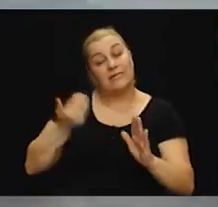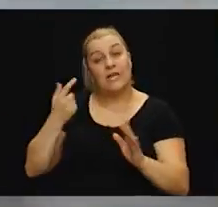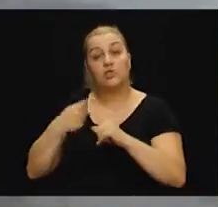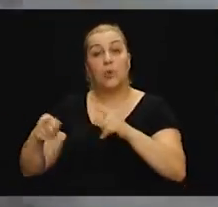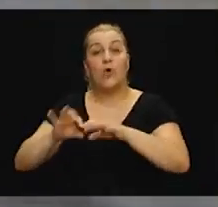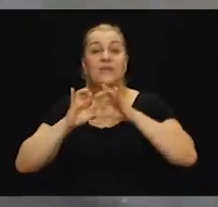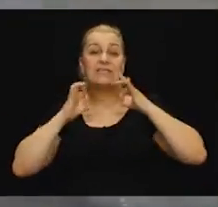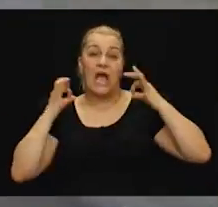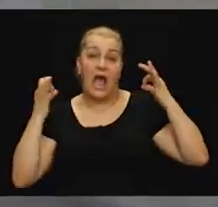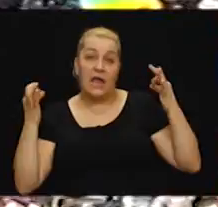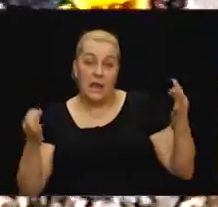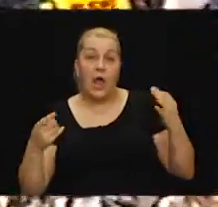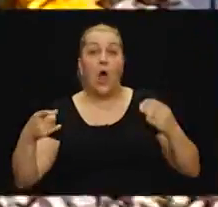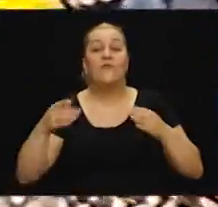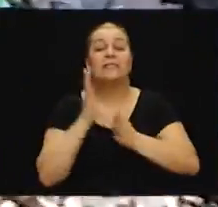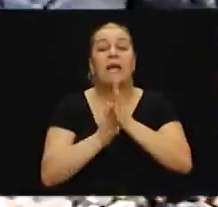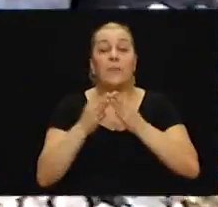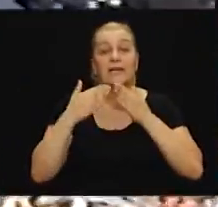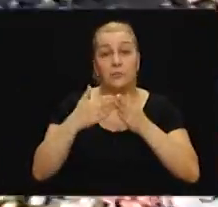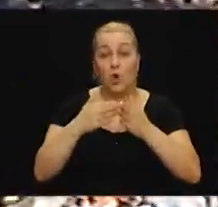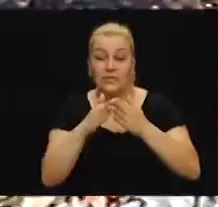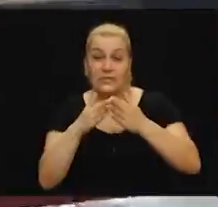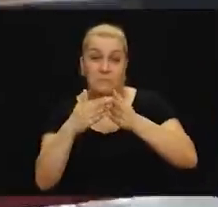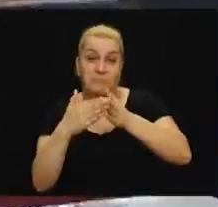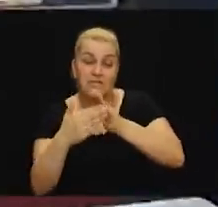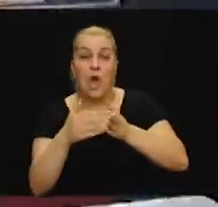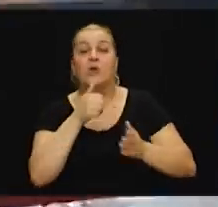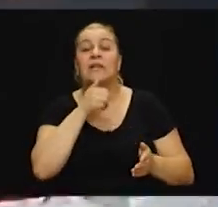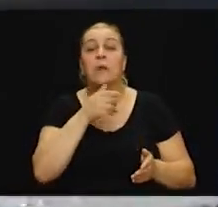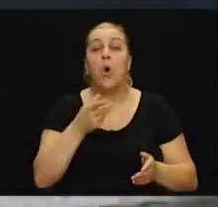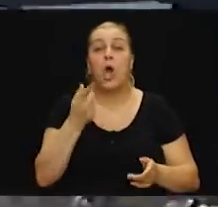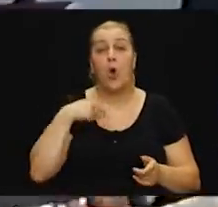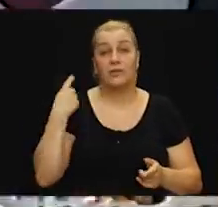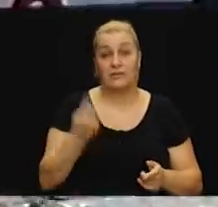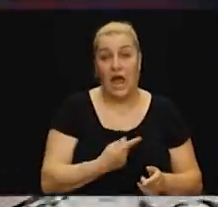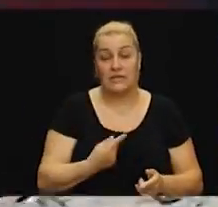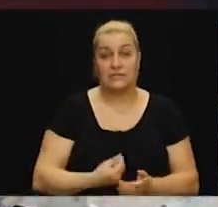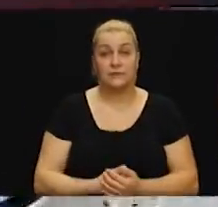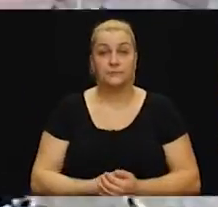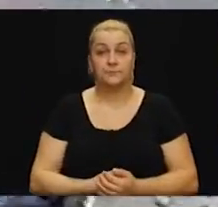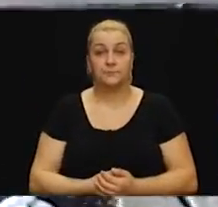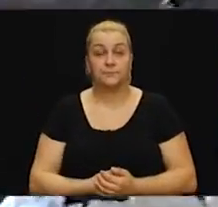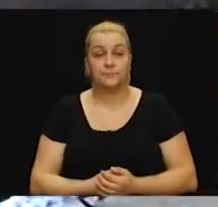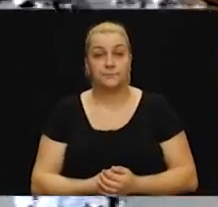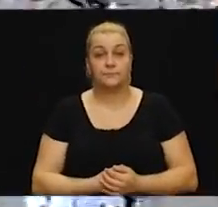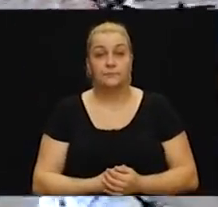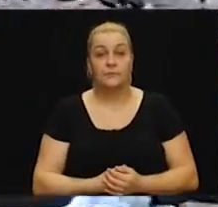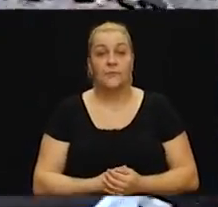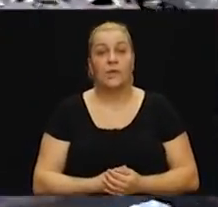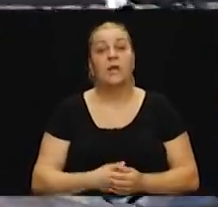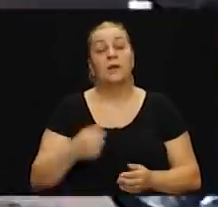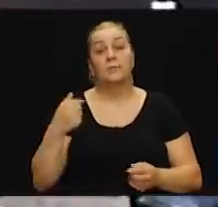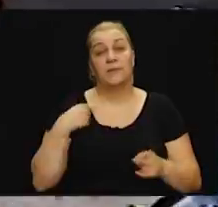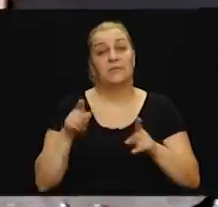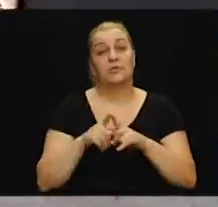zapaljeni brod vrtija po sredini vani. Nije moga i od nas, jer ja bi se trebali izmaknuti gađat